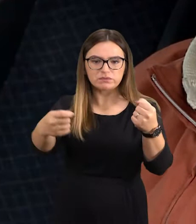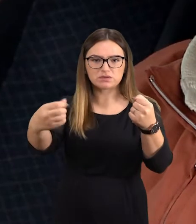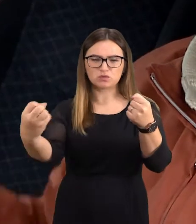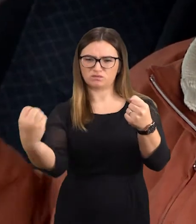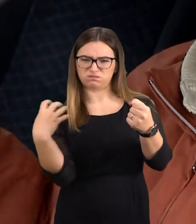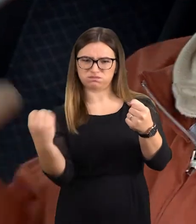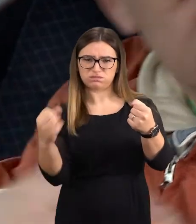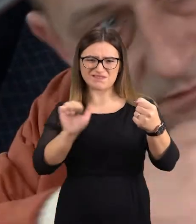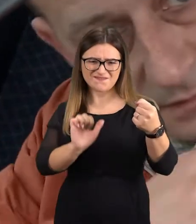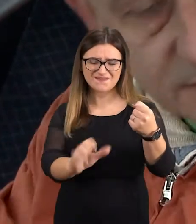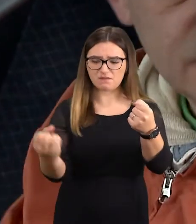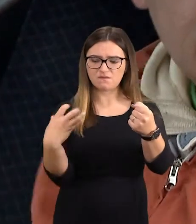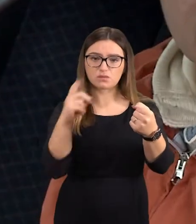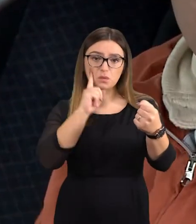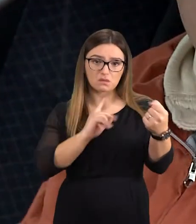Kokių?